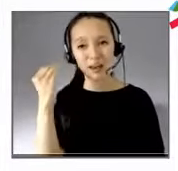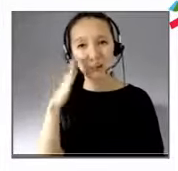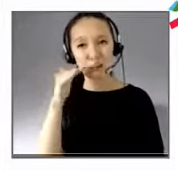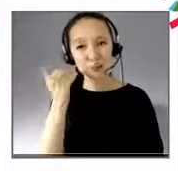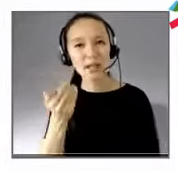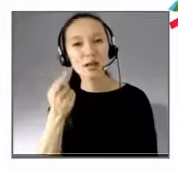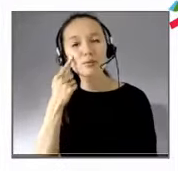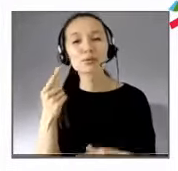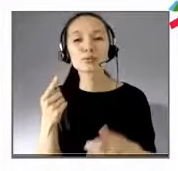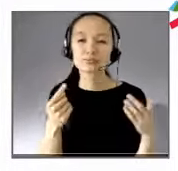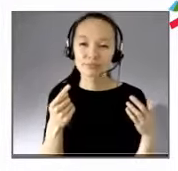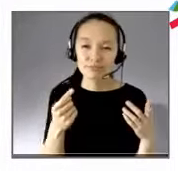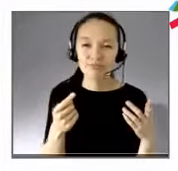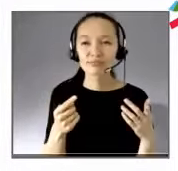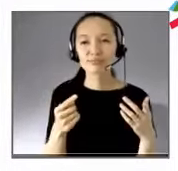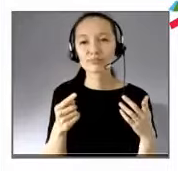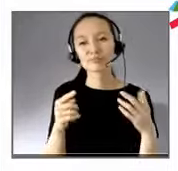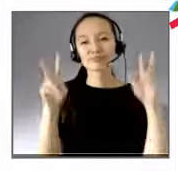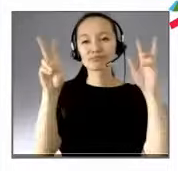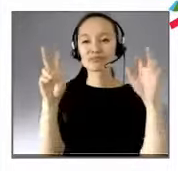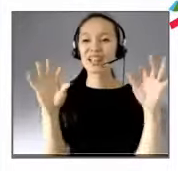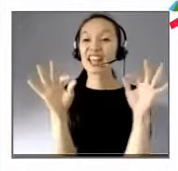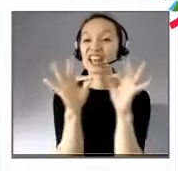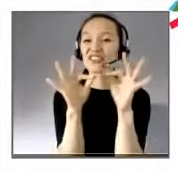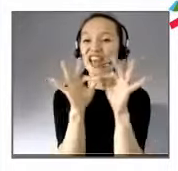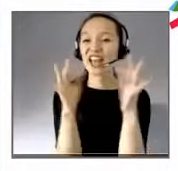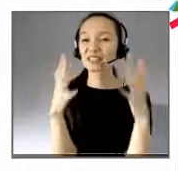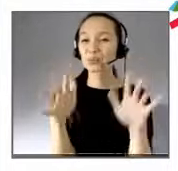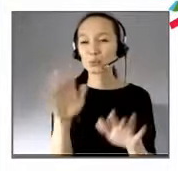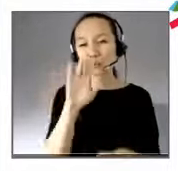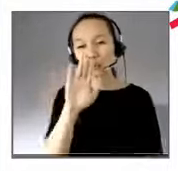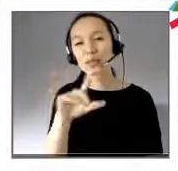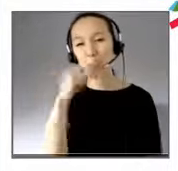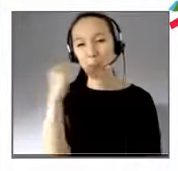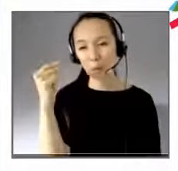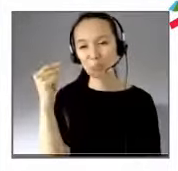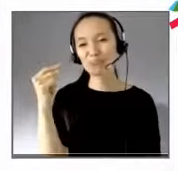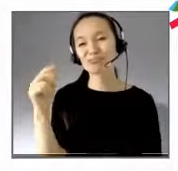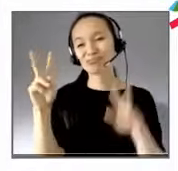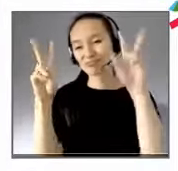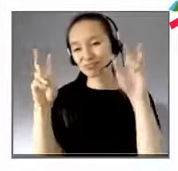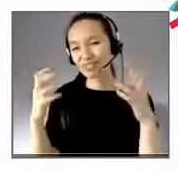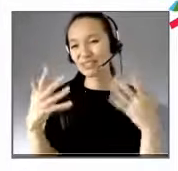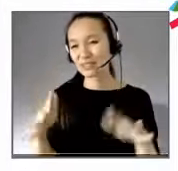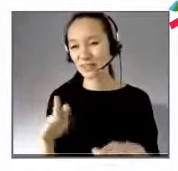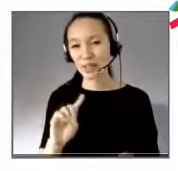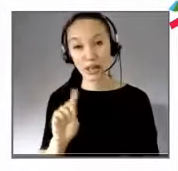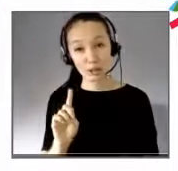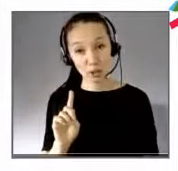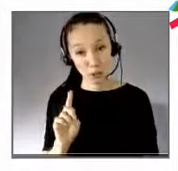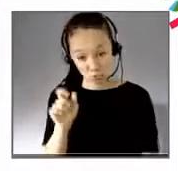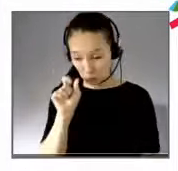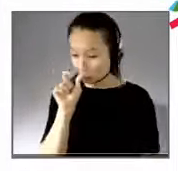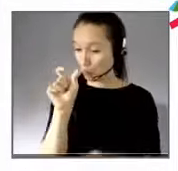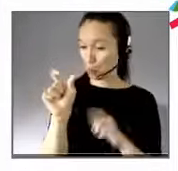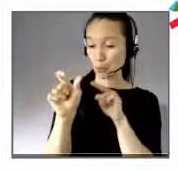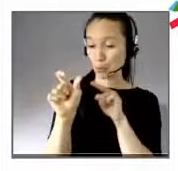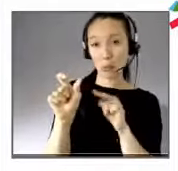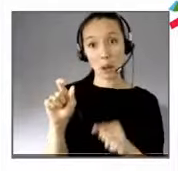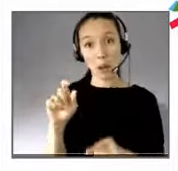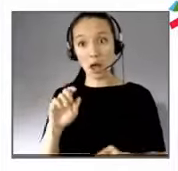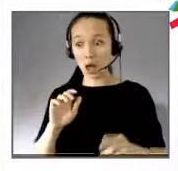frères masculins ou quelqu'un en pourrait... Il pas avoir peur de ce mot-là, finalement. Oui, parce que quand la Déclaration universelle des droits humains